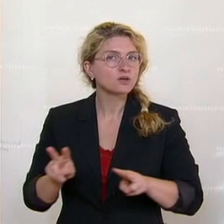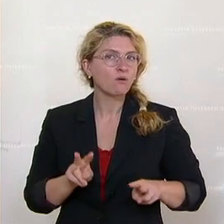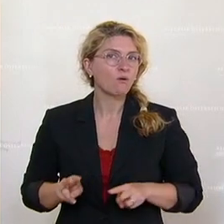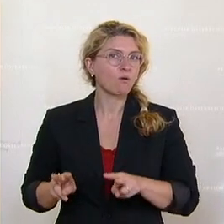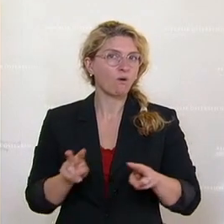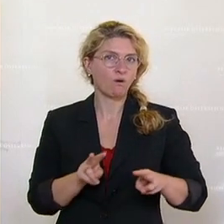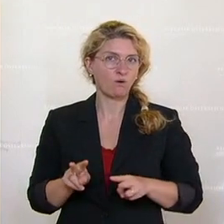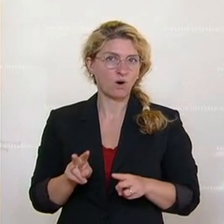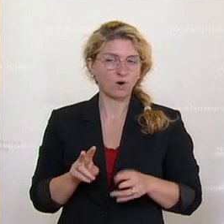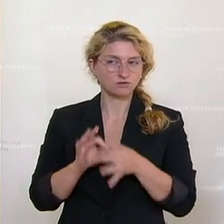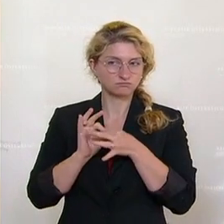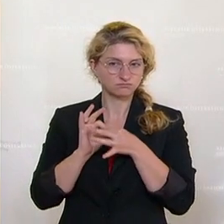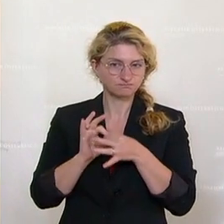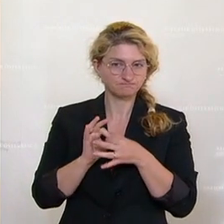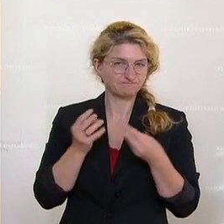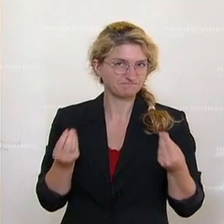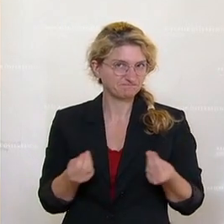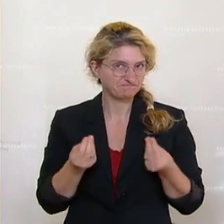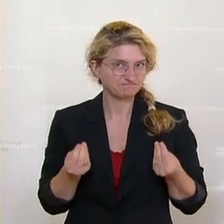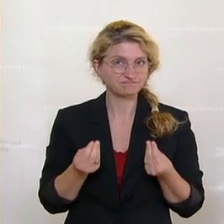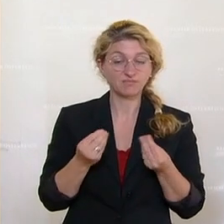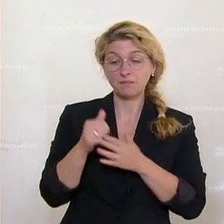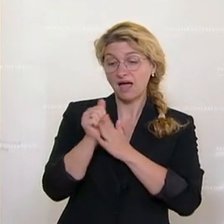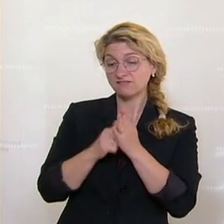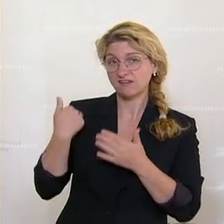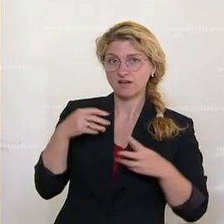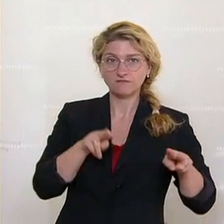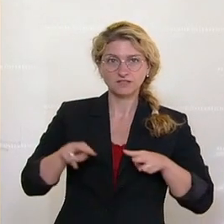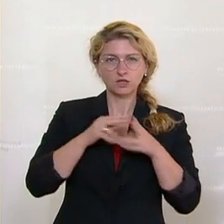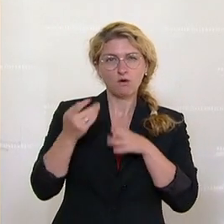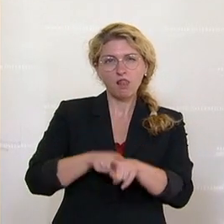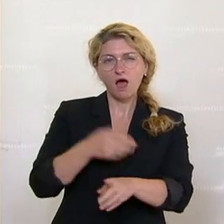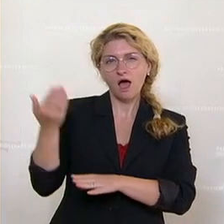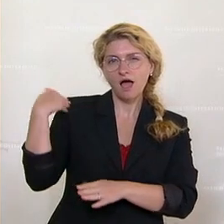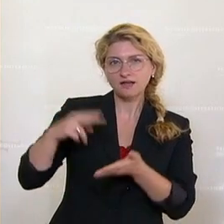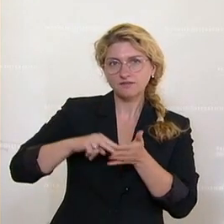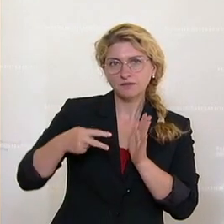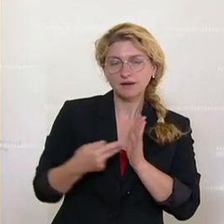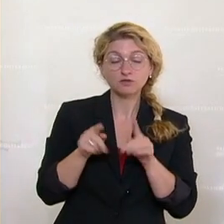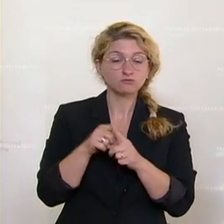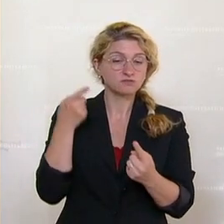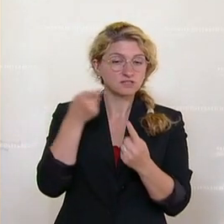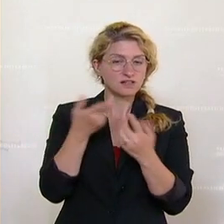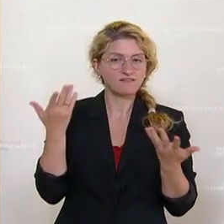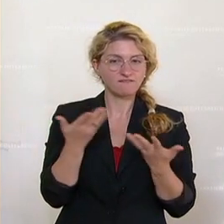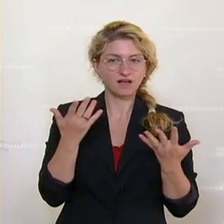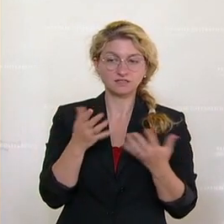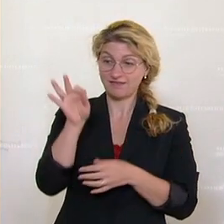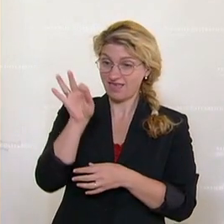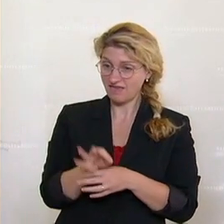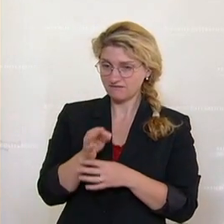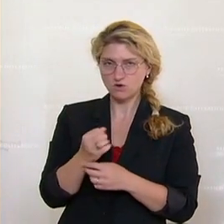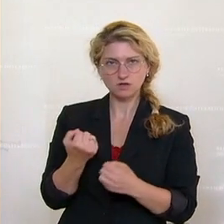Am Beginn stand also dieses Video, das von langer Hand geplant war und das zum Ziel hatte, eine stark aufsteigende FPÖ